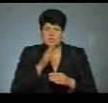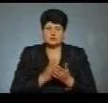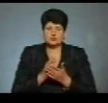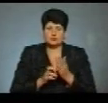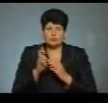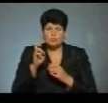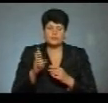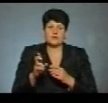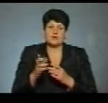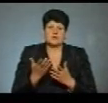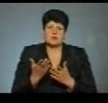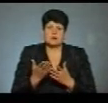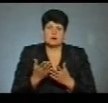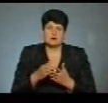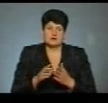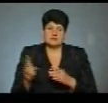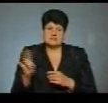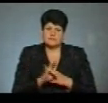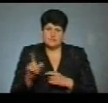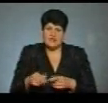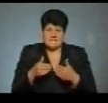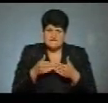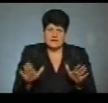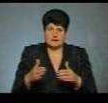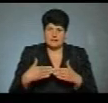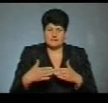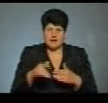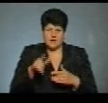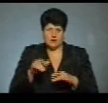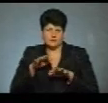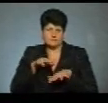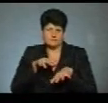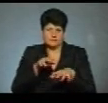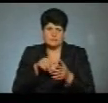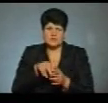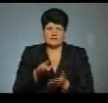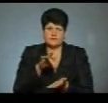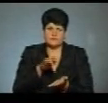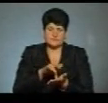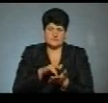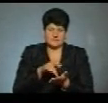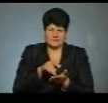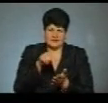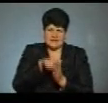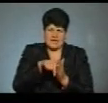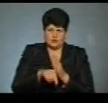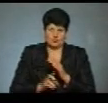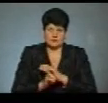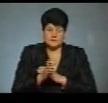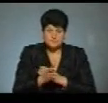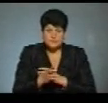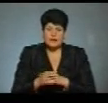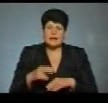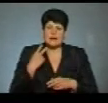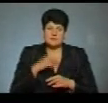дохованство відчинило двері монастиря, і віряни всупереч встановленим обмеженням заходили всередину, розповів Сергій Крета. За його словами,